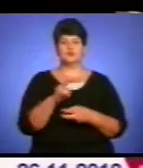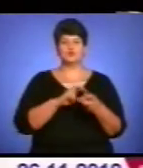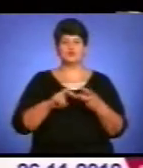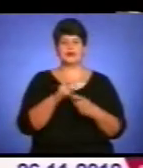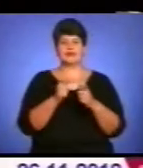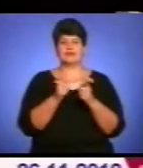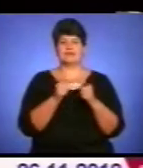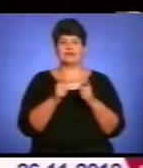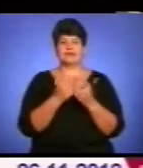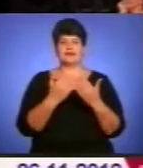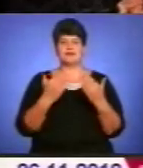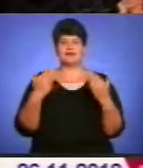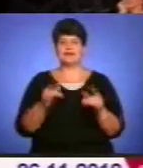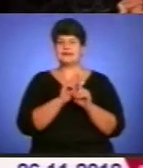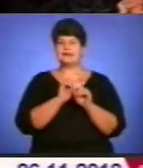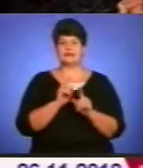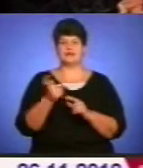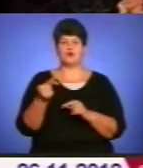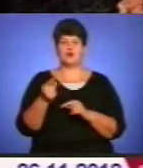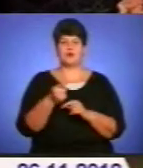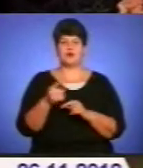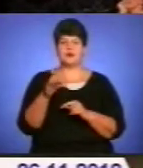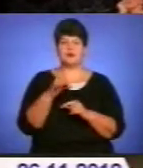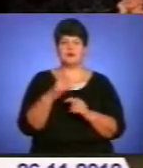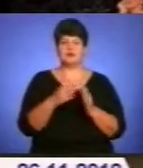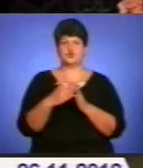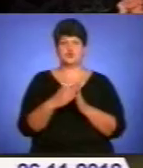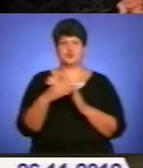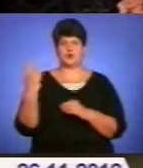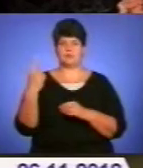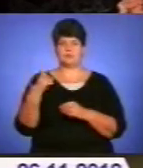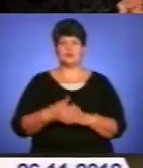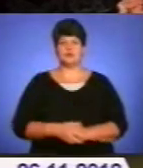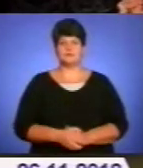вистави. Причому не тільки із Тернополя і районів, але навіть із сусідніх областей.